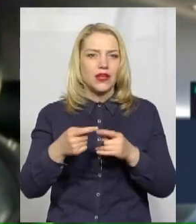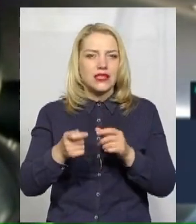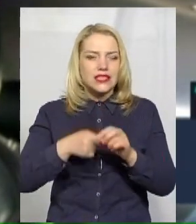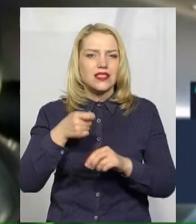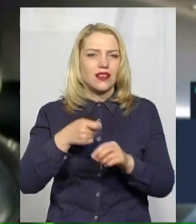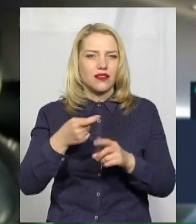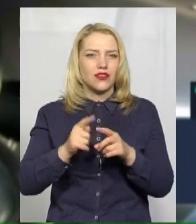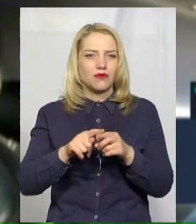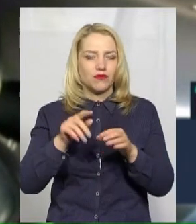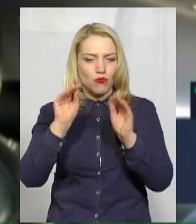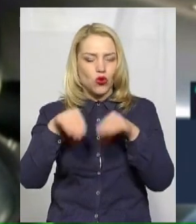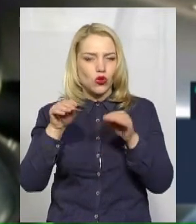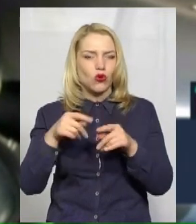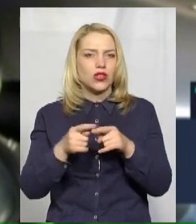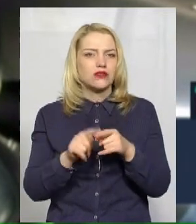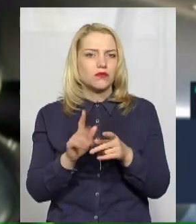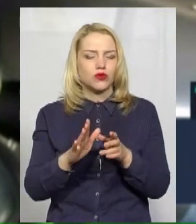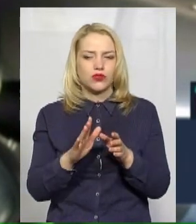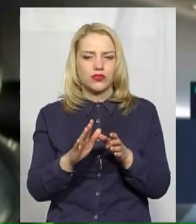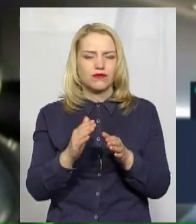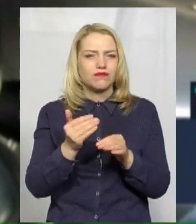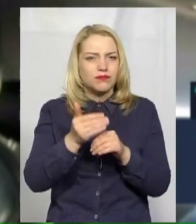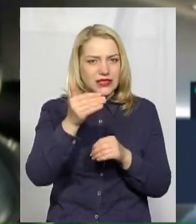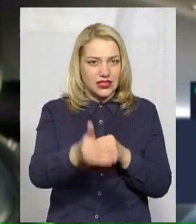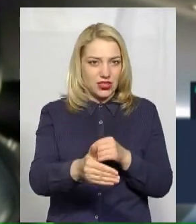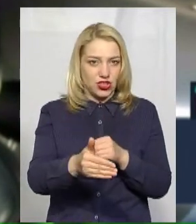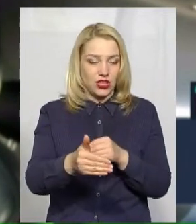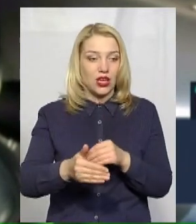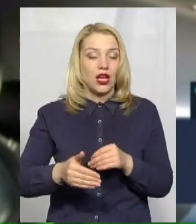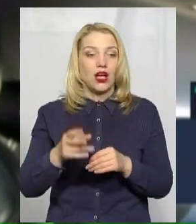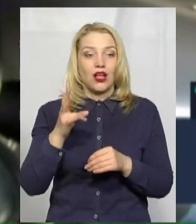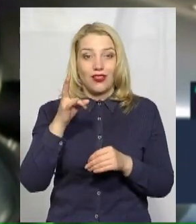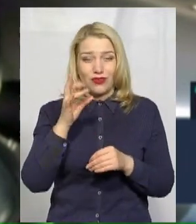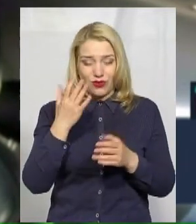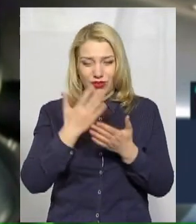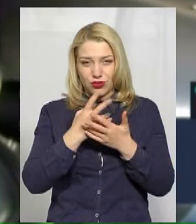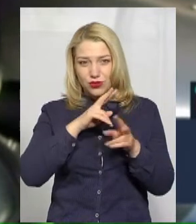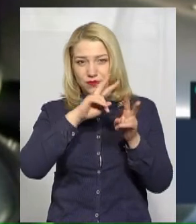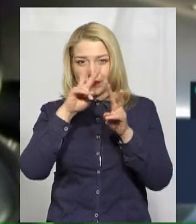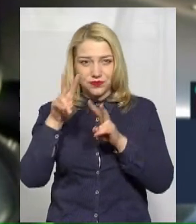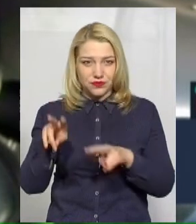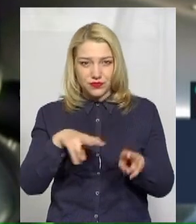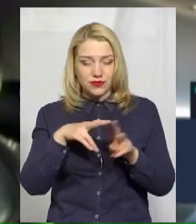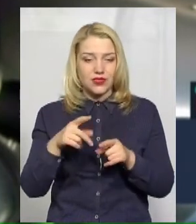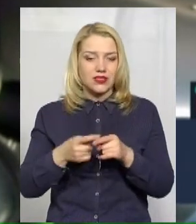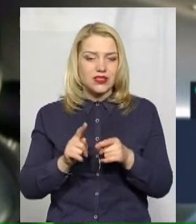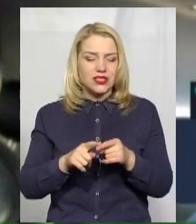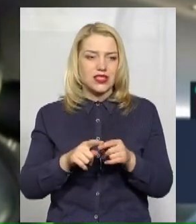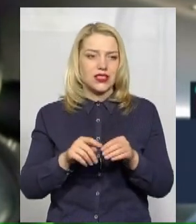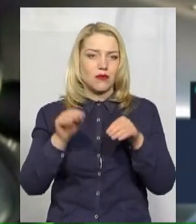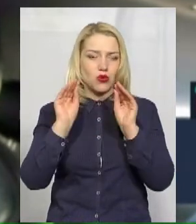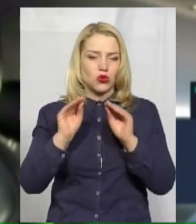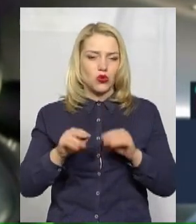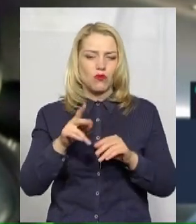вже можна точно стверджувати, піддати аналізу взагалі ті судові справи про притягнення до відповідальності